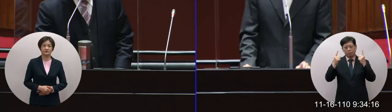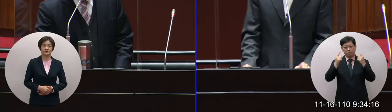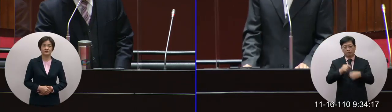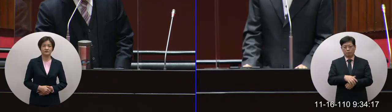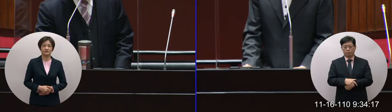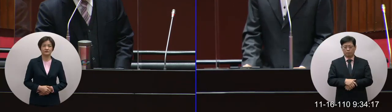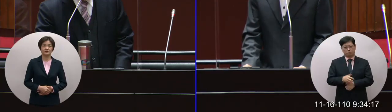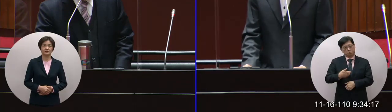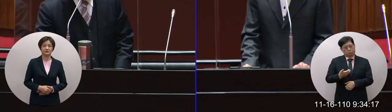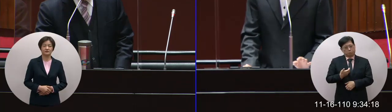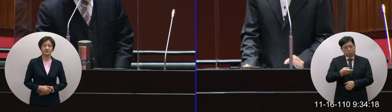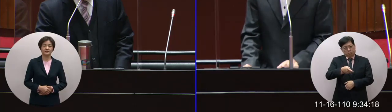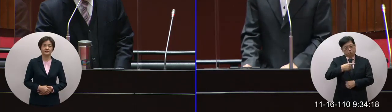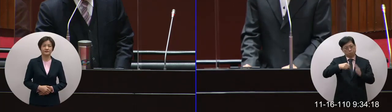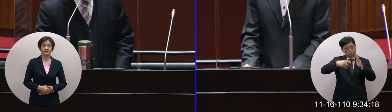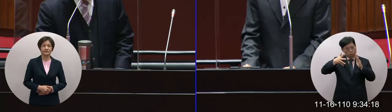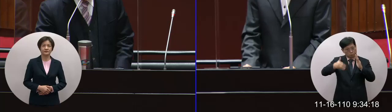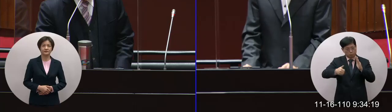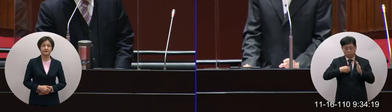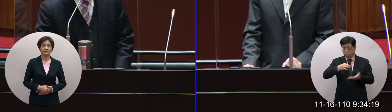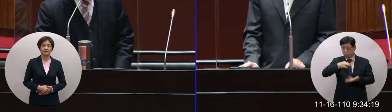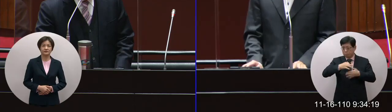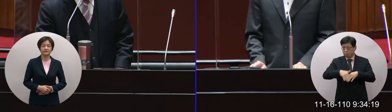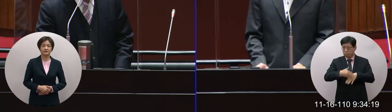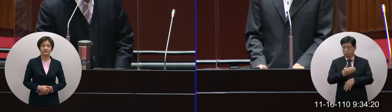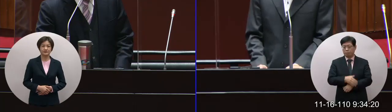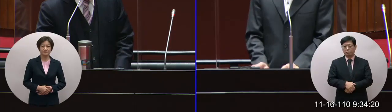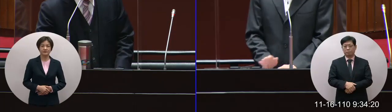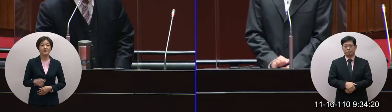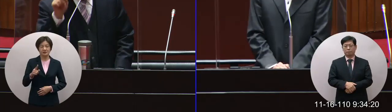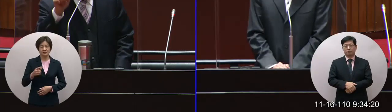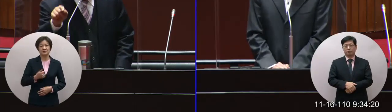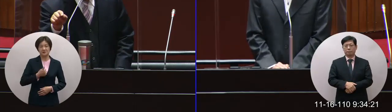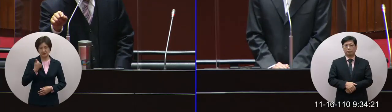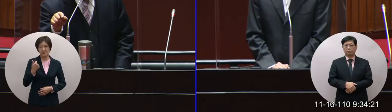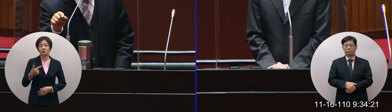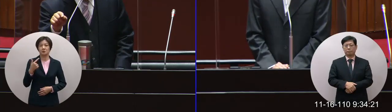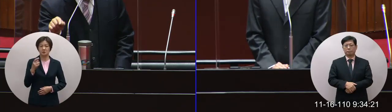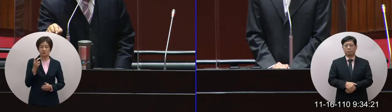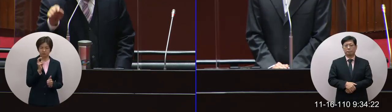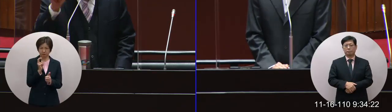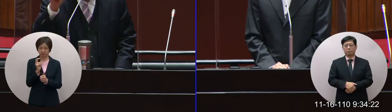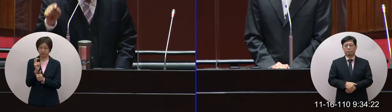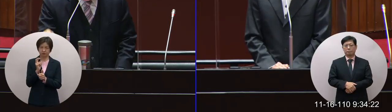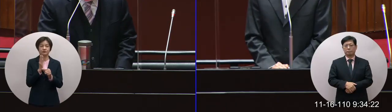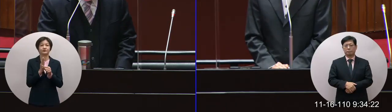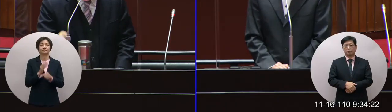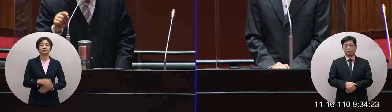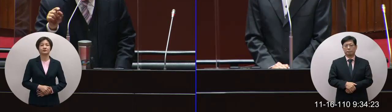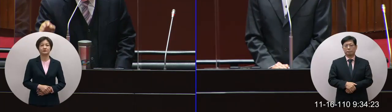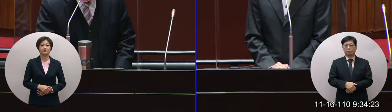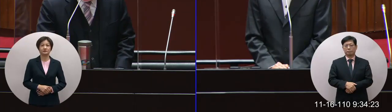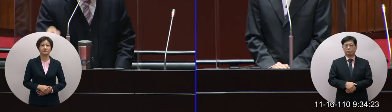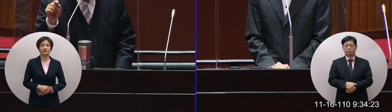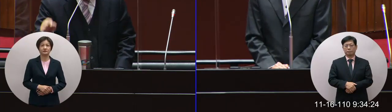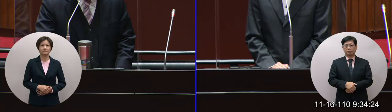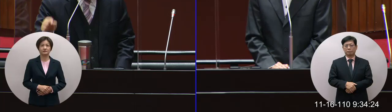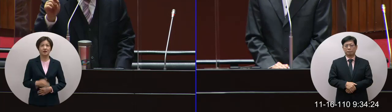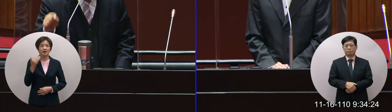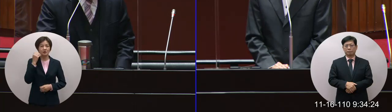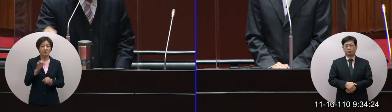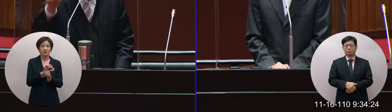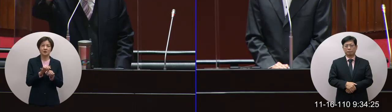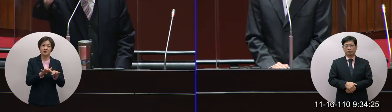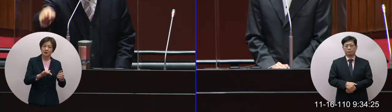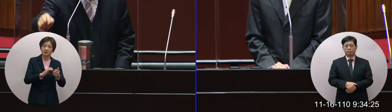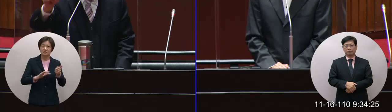不曉得院長擔不擔心確實我們緊盯著那如果是因為疫